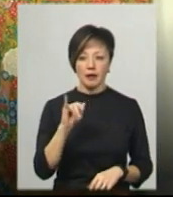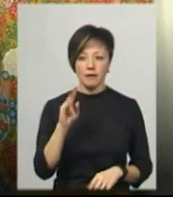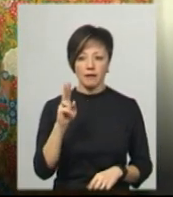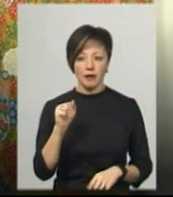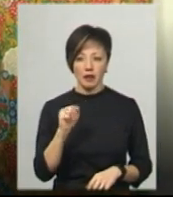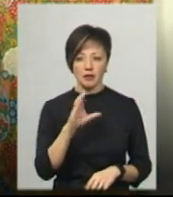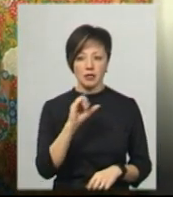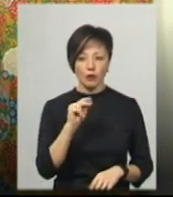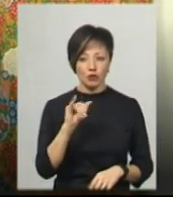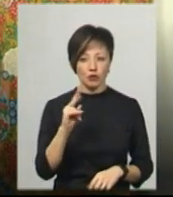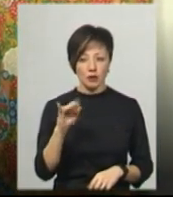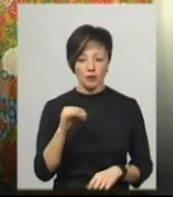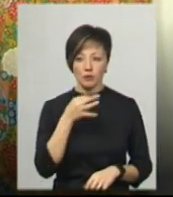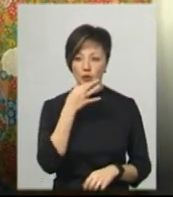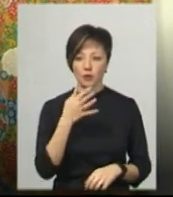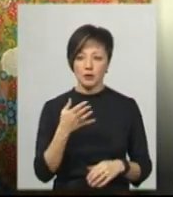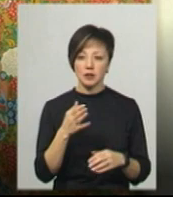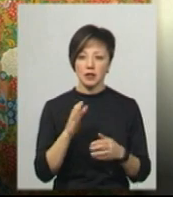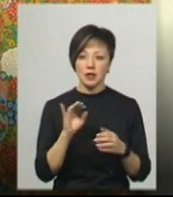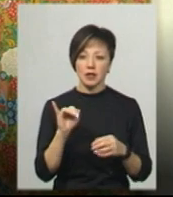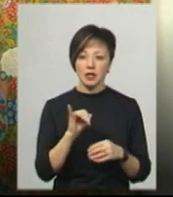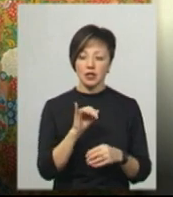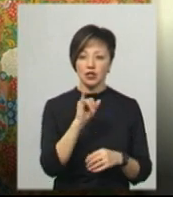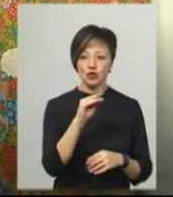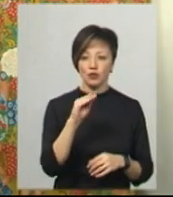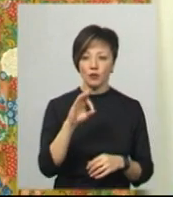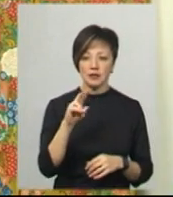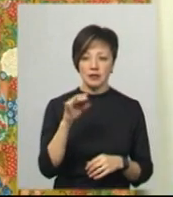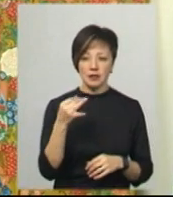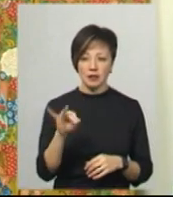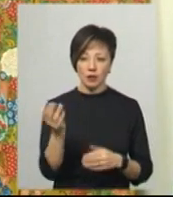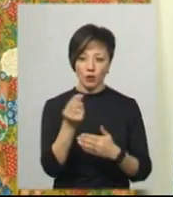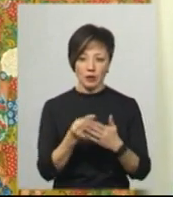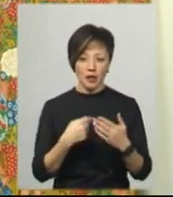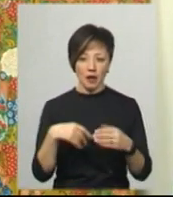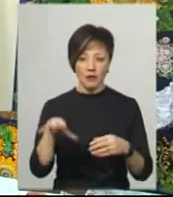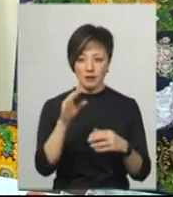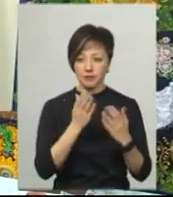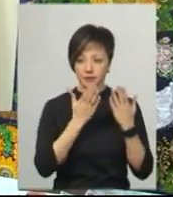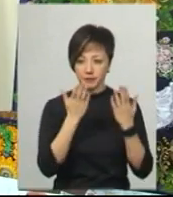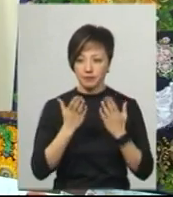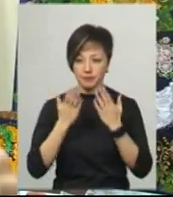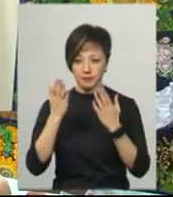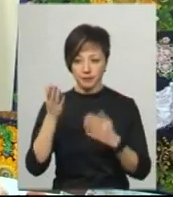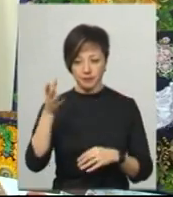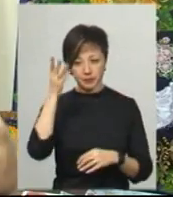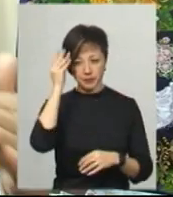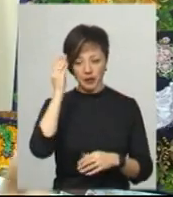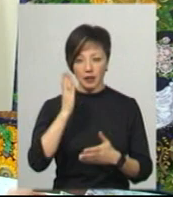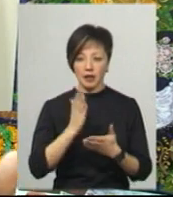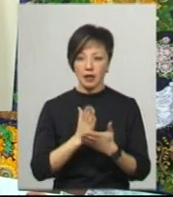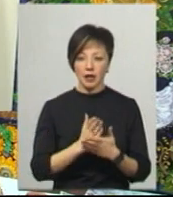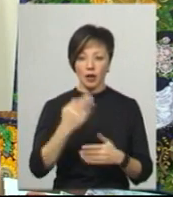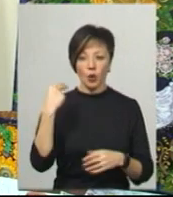розпис. Подобається і жорстківський розпис. Я про всі розписи просто прочитала. Є уроки